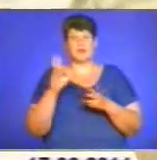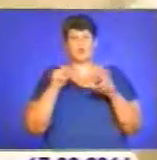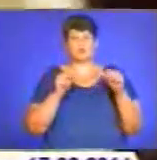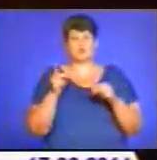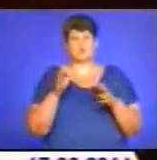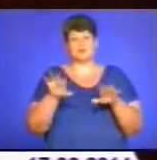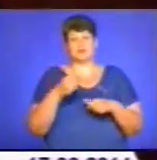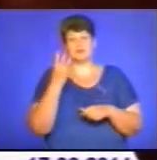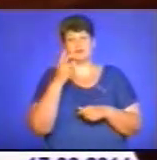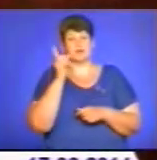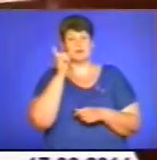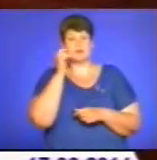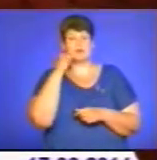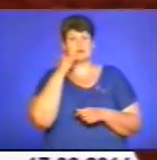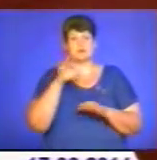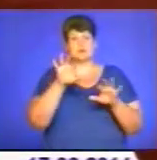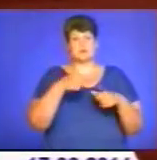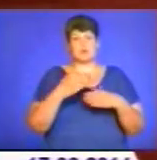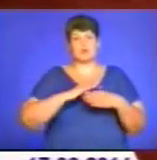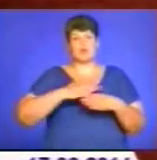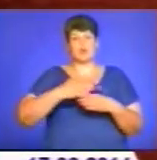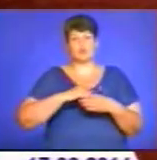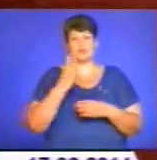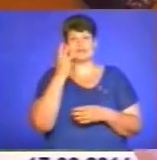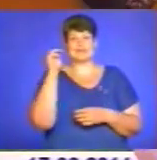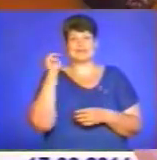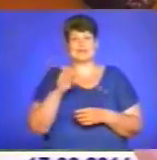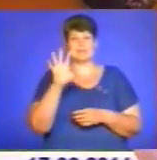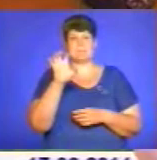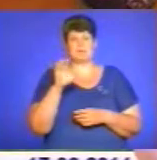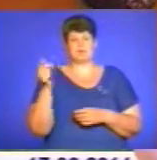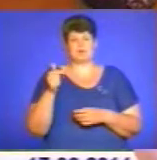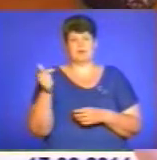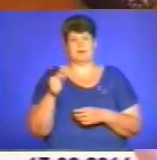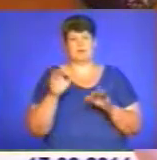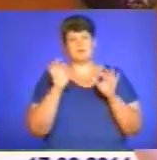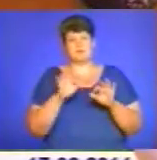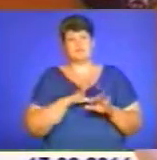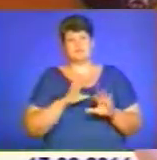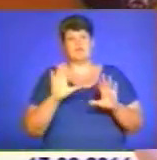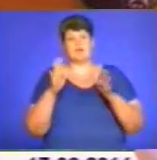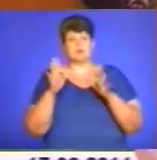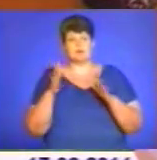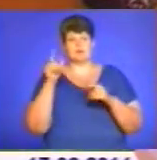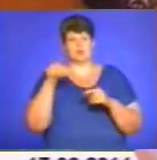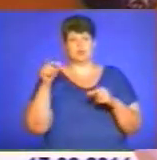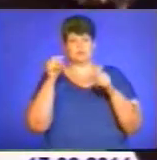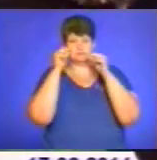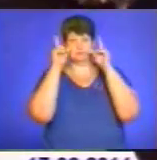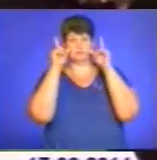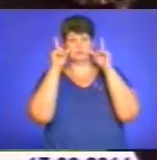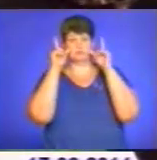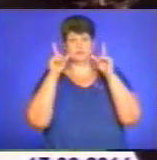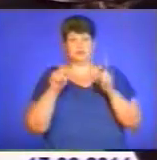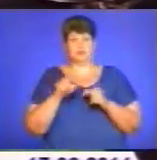викрав три мобільних телефони, іншої виніс ноутбук та понад 3500 гривень. Щоправда, були випадки, коли господарі прокидалися і заставали